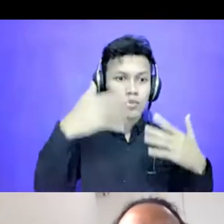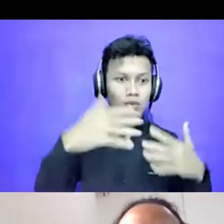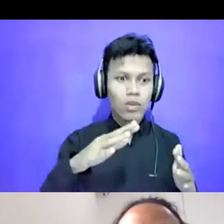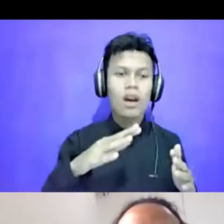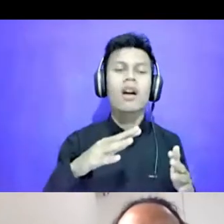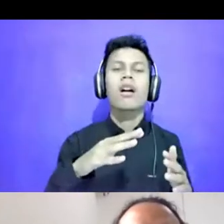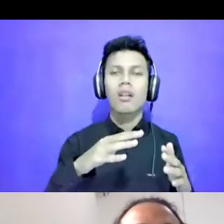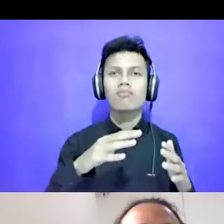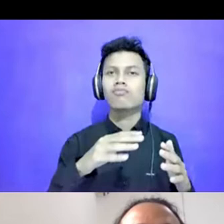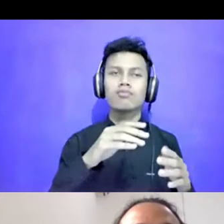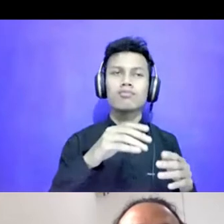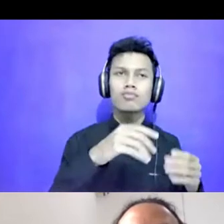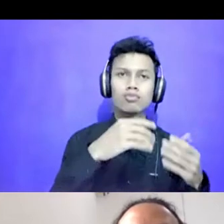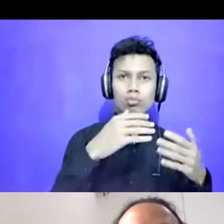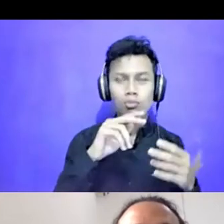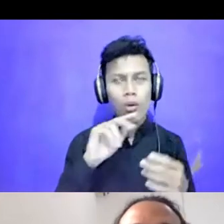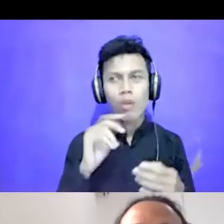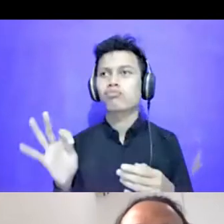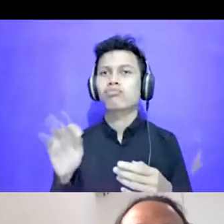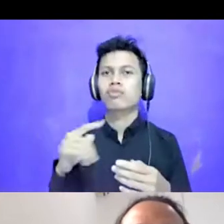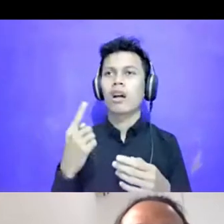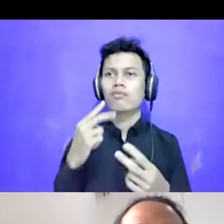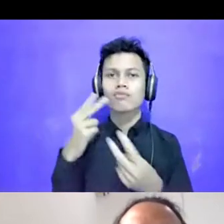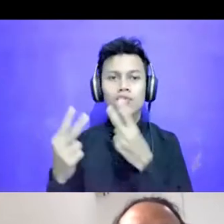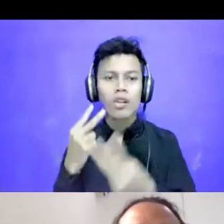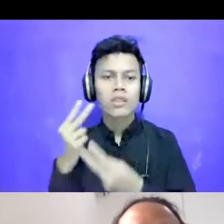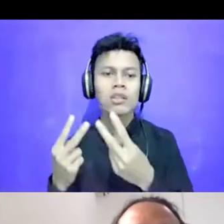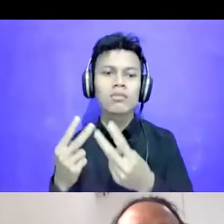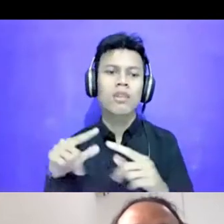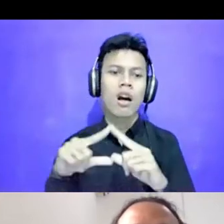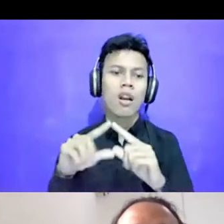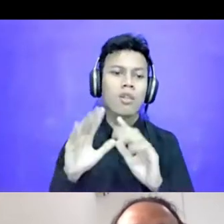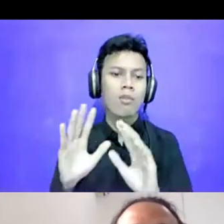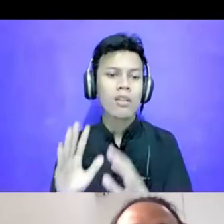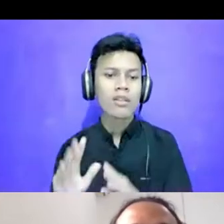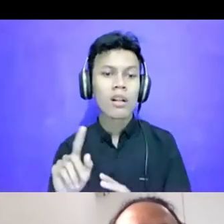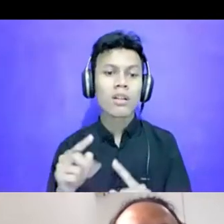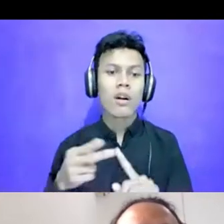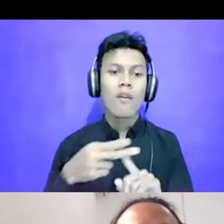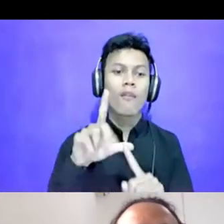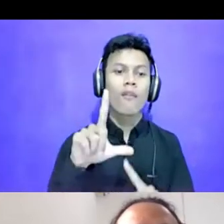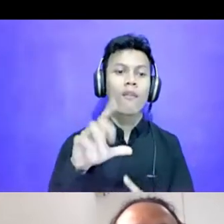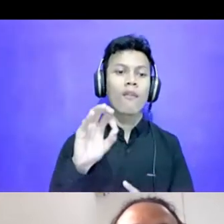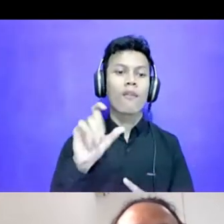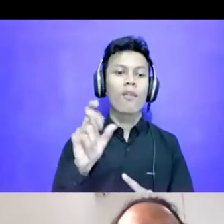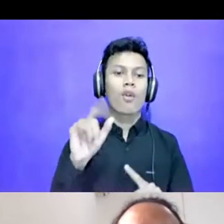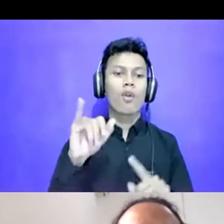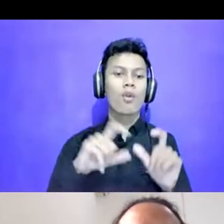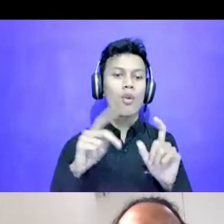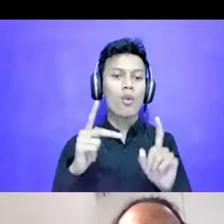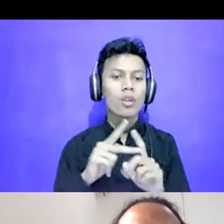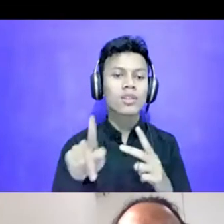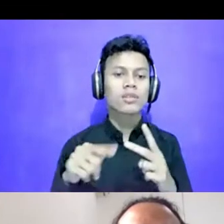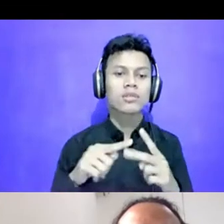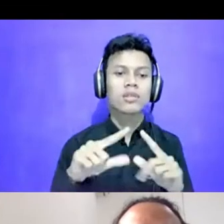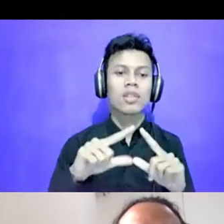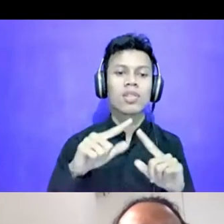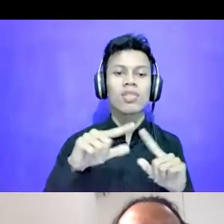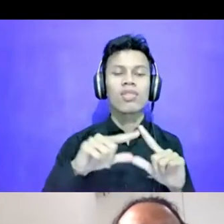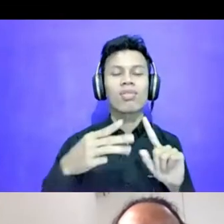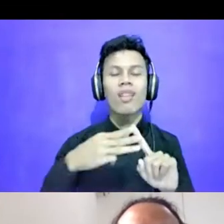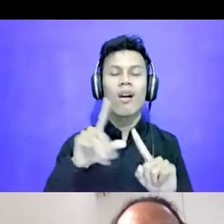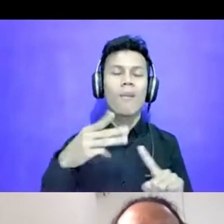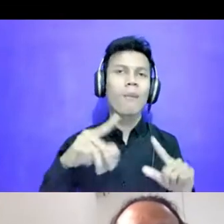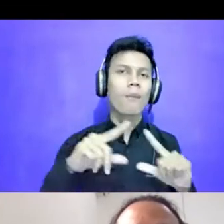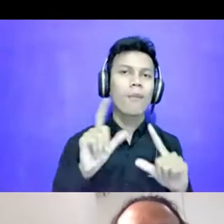Bisa Visualisasikan Tools Ada Banyak Ada Flores Ada Tablu Ada Kumu Banyak Kalau Tools Visualisasi